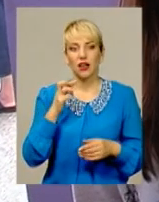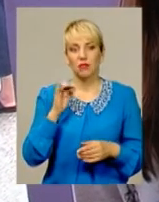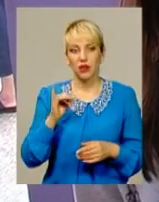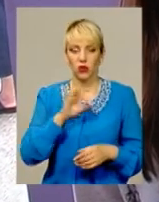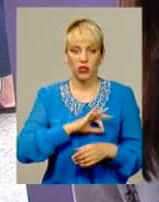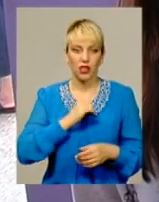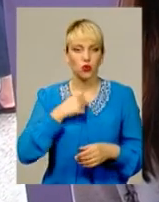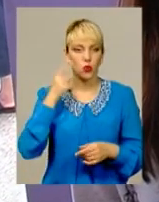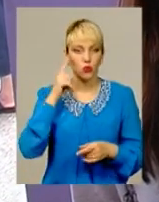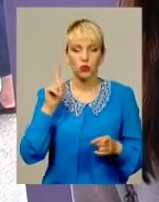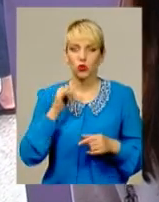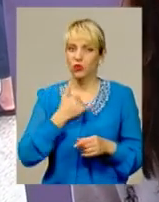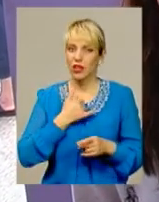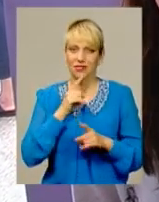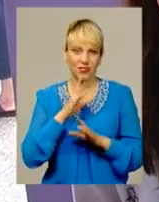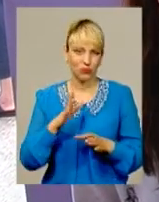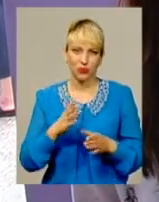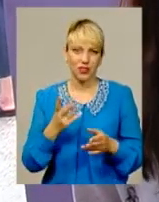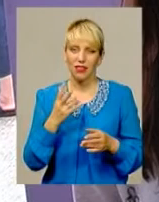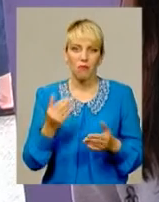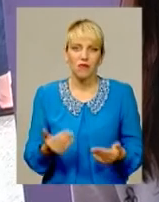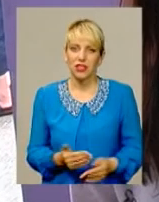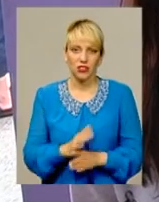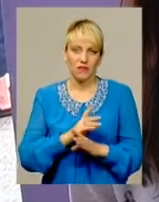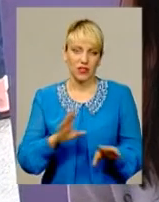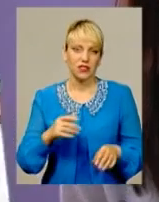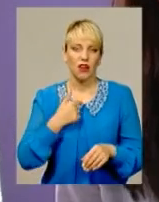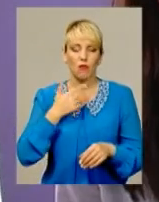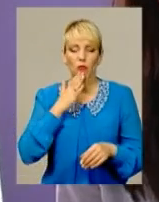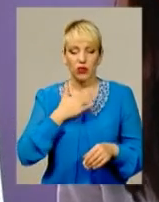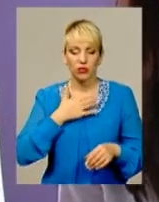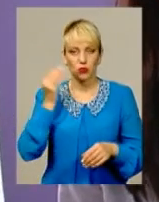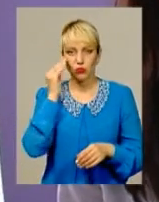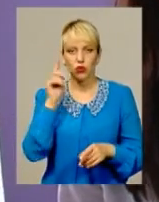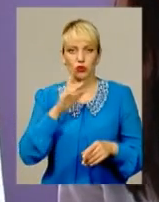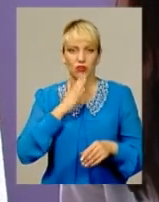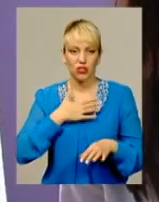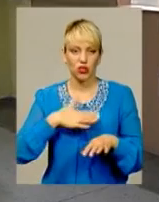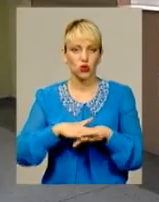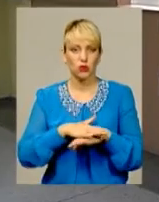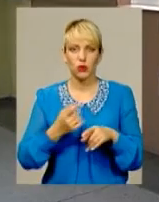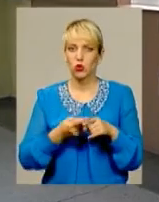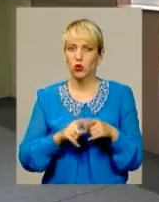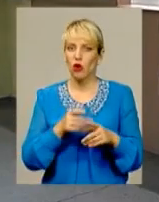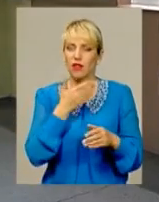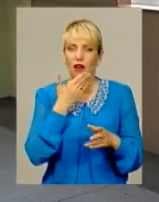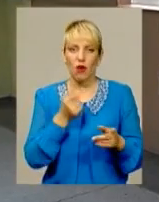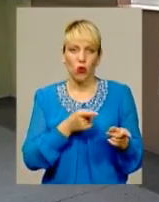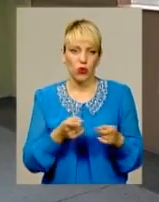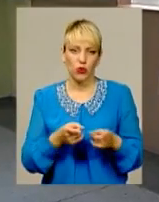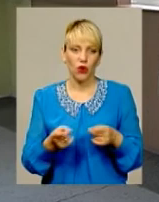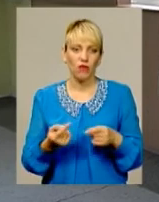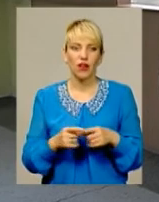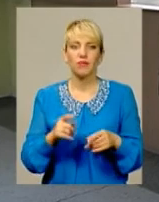переживається. А чому? Ну, не знаю, що з мене така думка, що наше спеціаліст ще до цього не готове. У найближчих планах